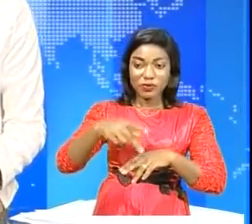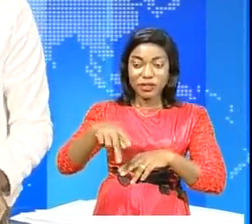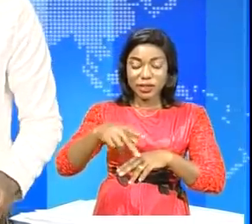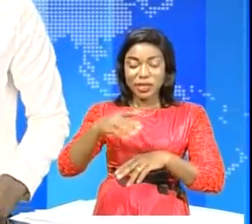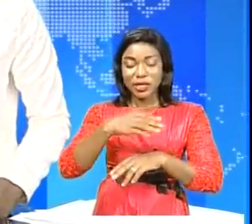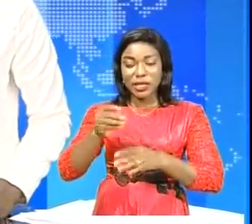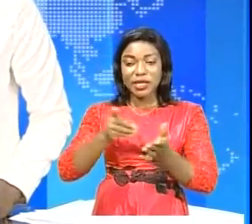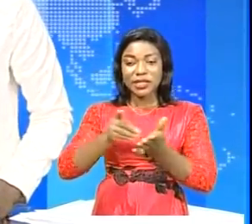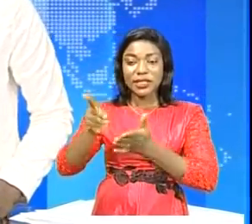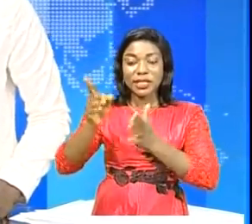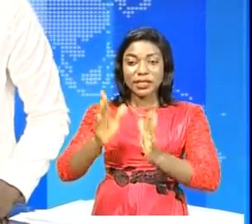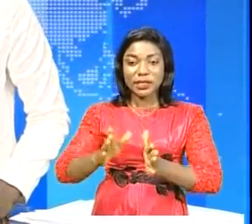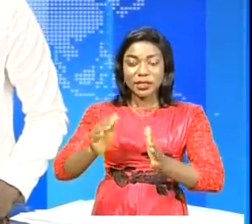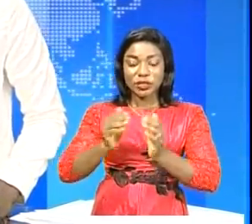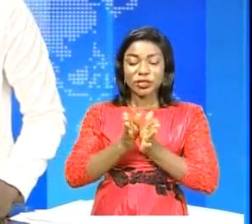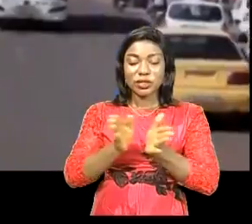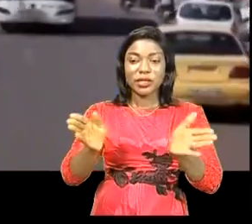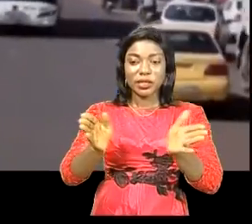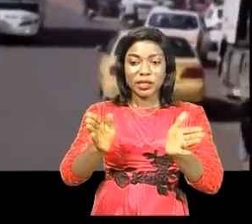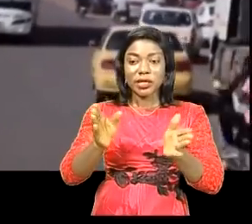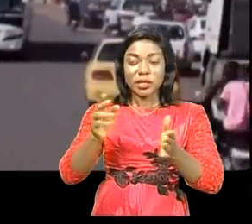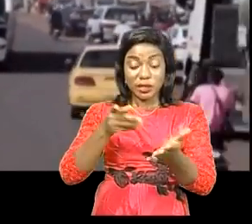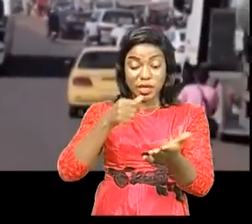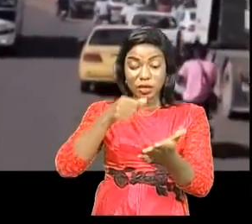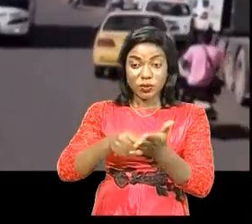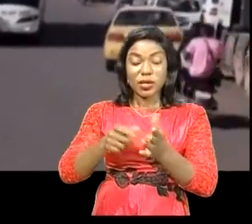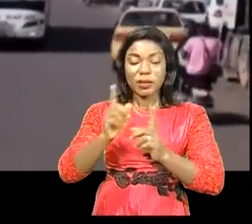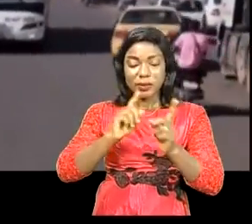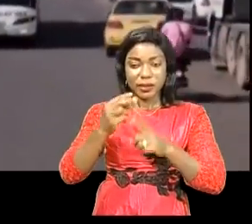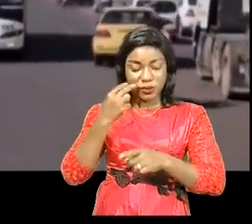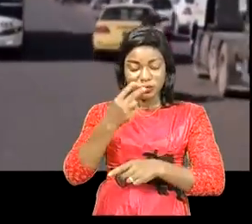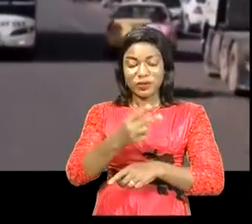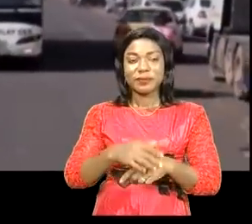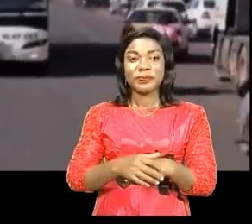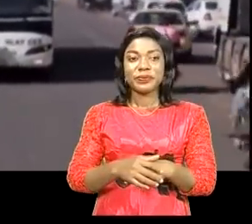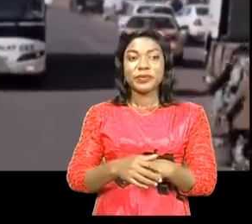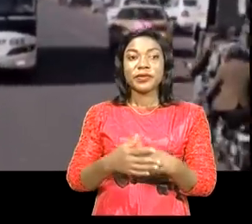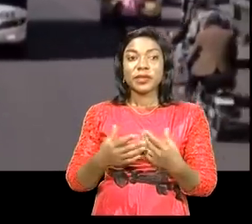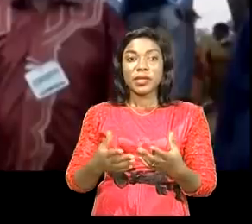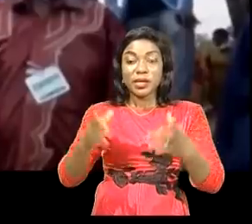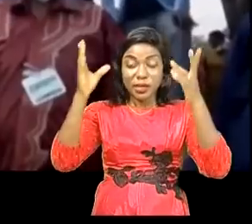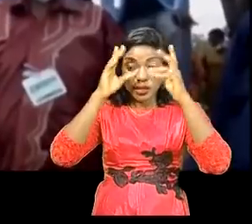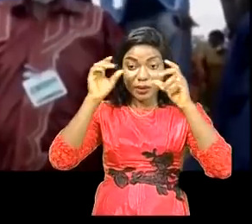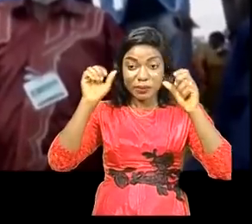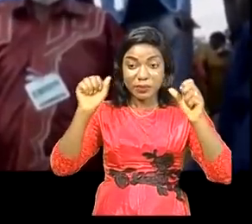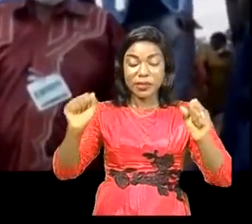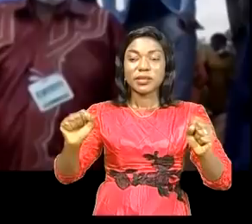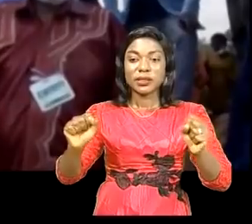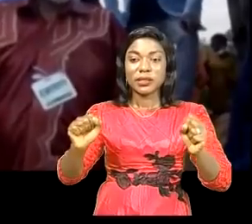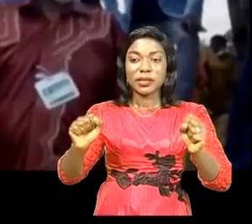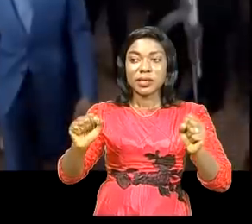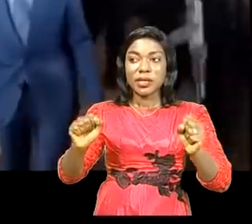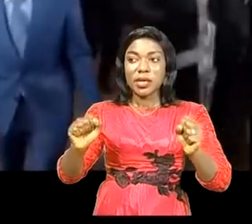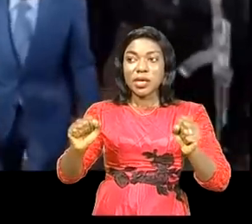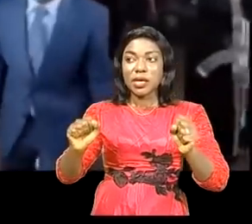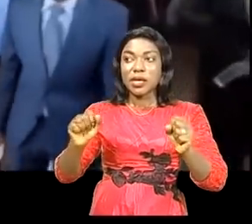général des douanes, ici à Kinshasa. Tout est parti de cette descente du président de l'Assemblée provinciale, Gabriel Kiongwa Kumwanza,